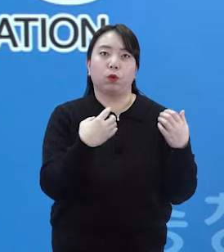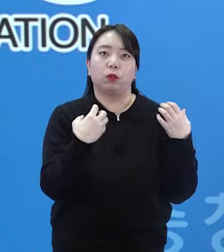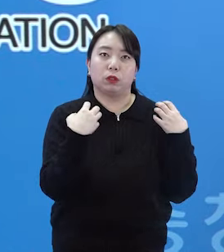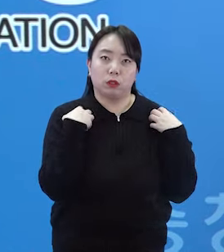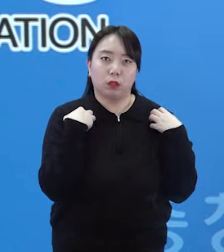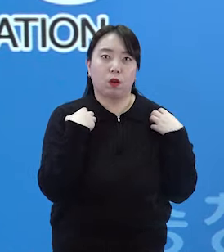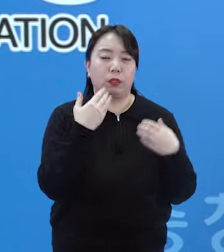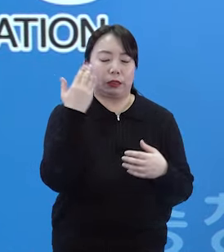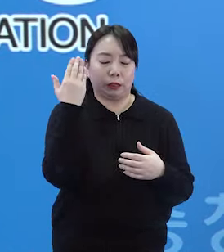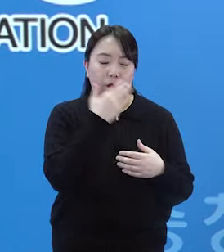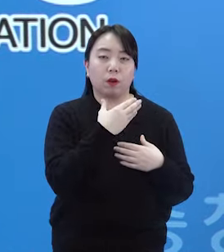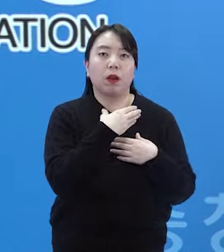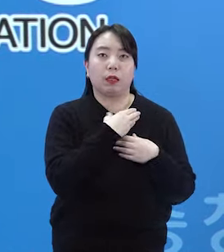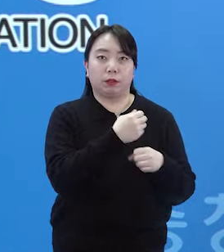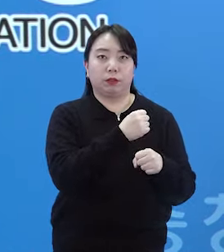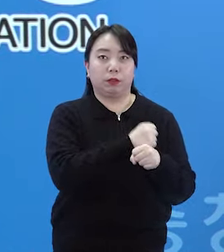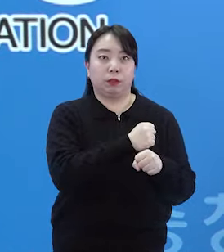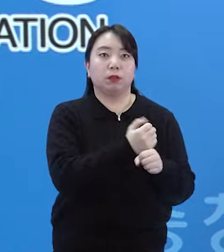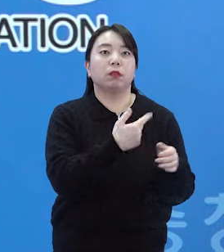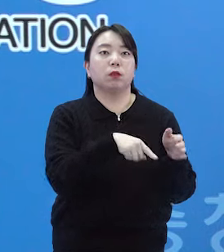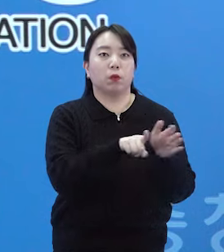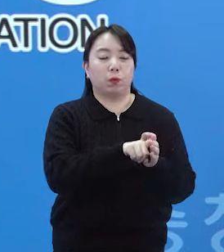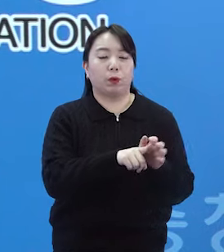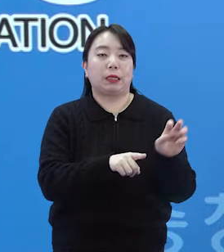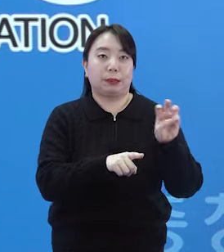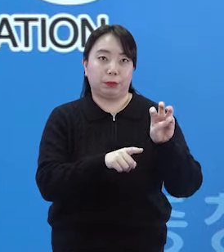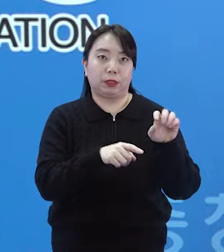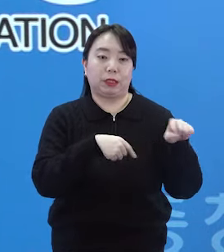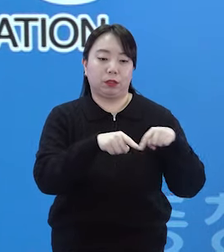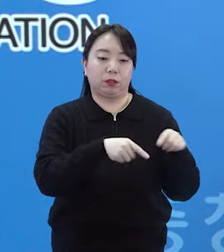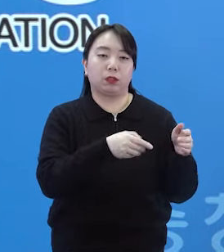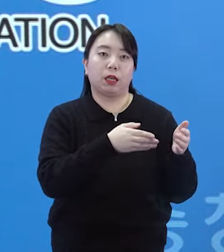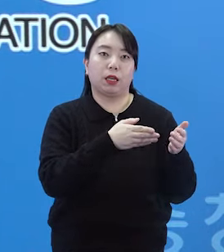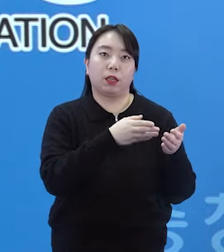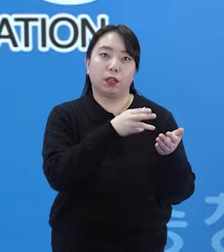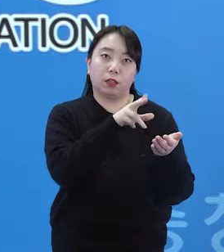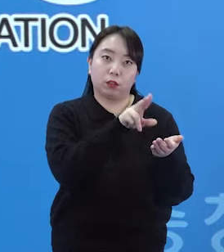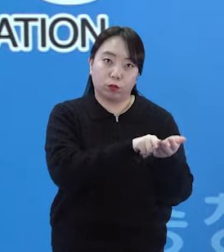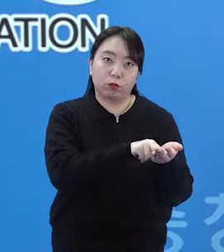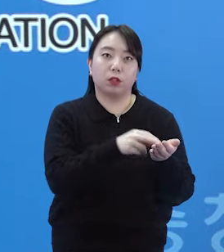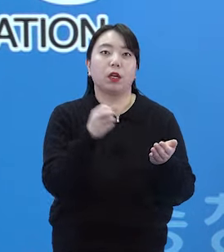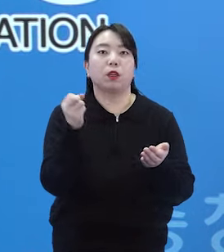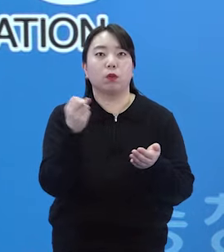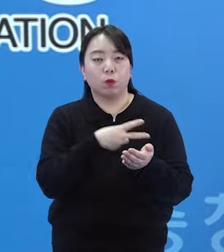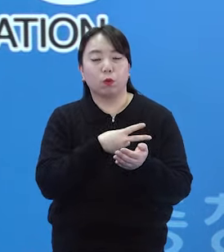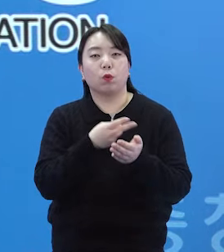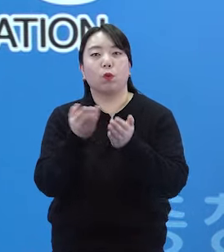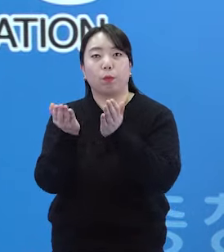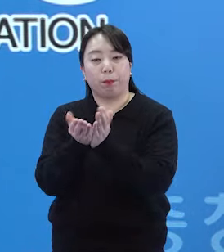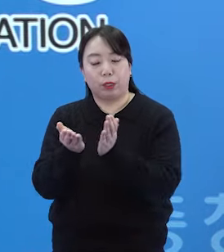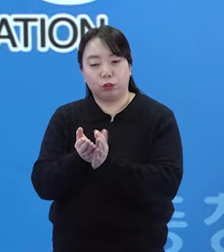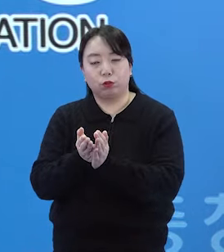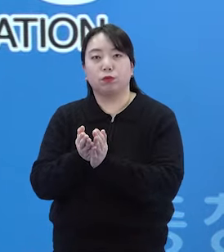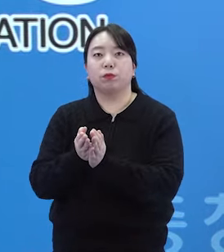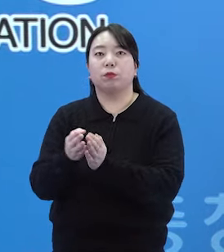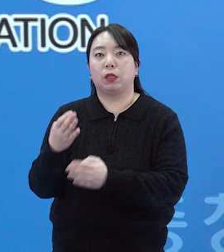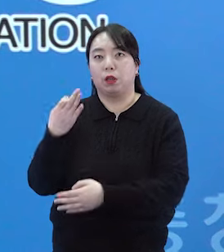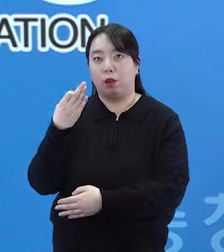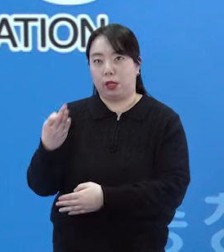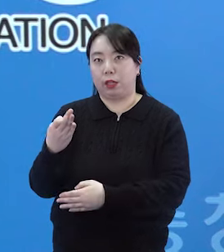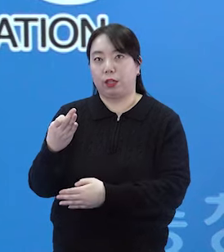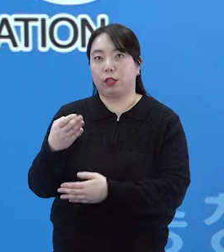청렴 안전망 구축을 위한 30개 정책과제와 청렴도 평가 양성을 위한 맞춤형